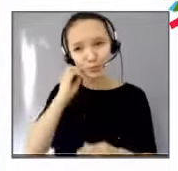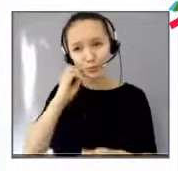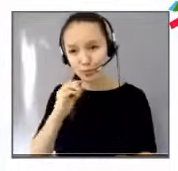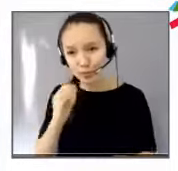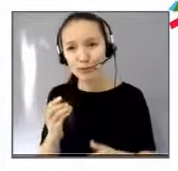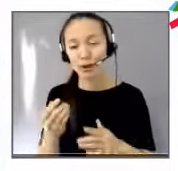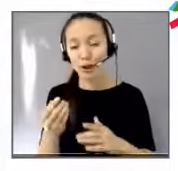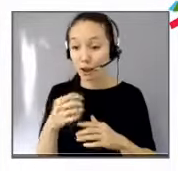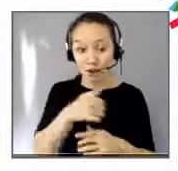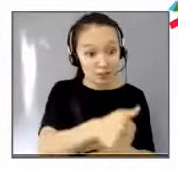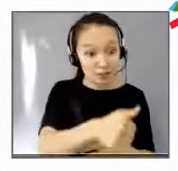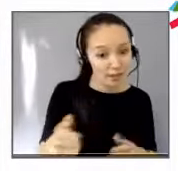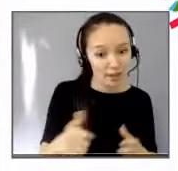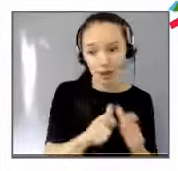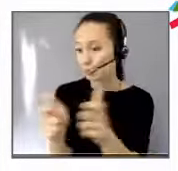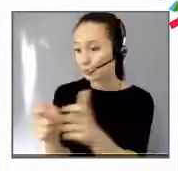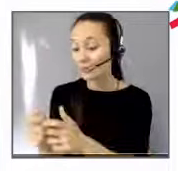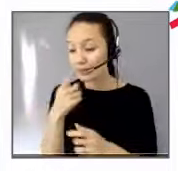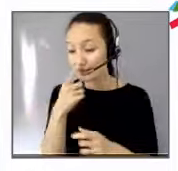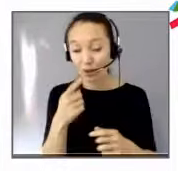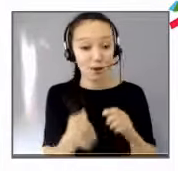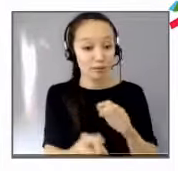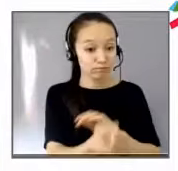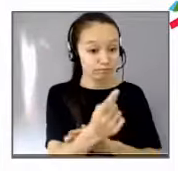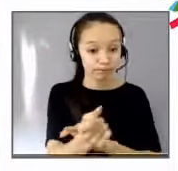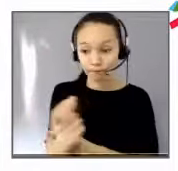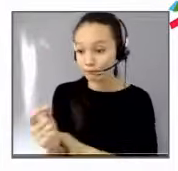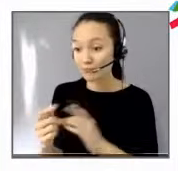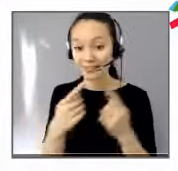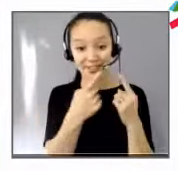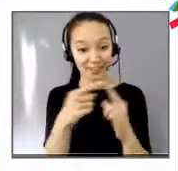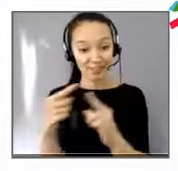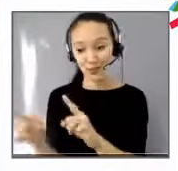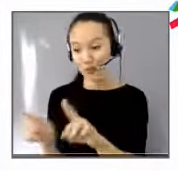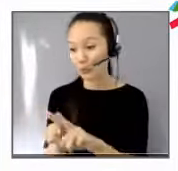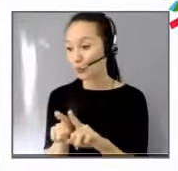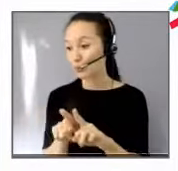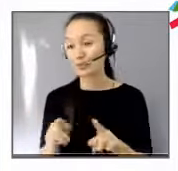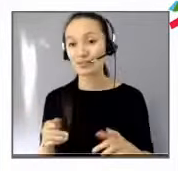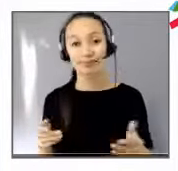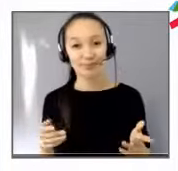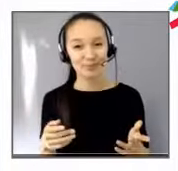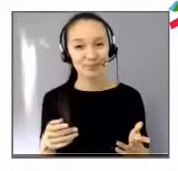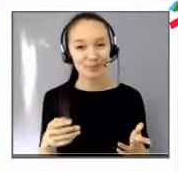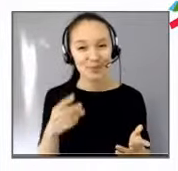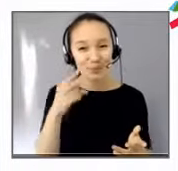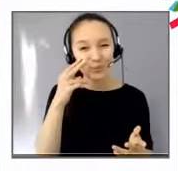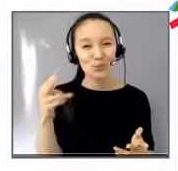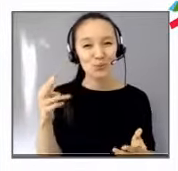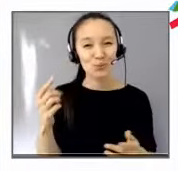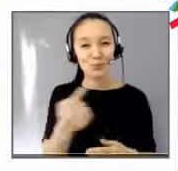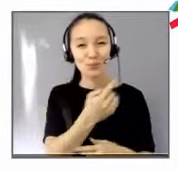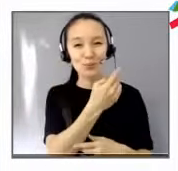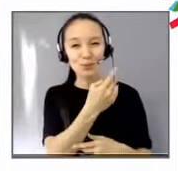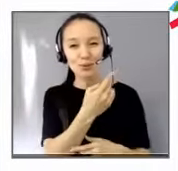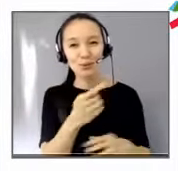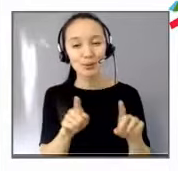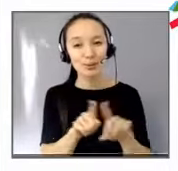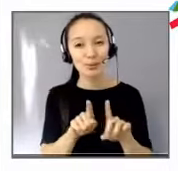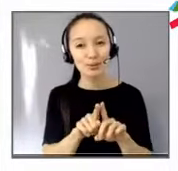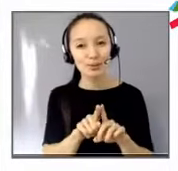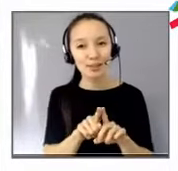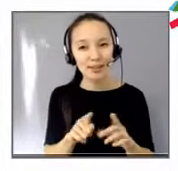différente. Je vois qu'il y a quand même là des présentateurs qui nous attendent. Je ne sais pas s y pas. voulais,